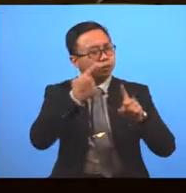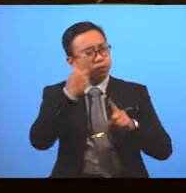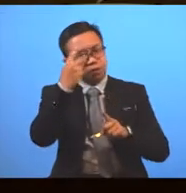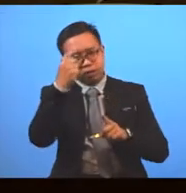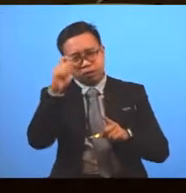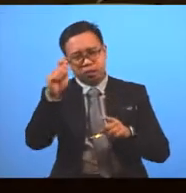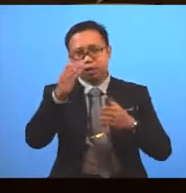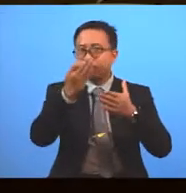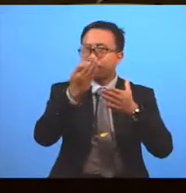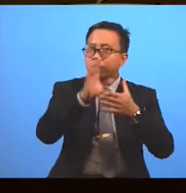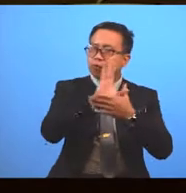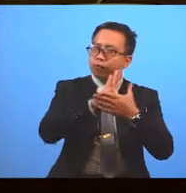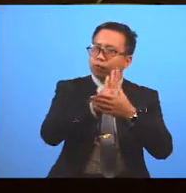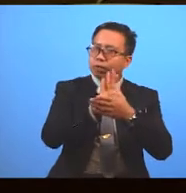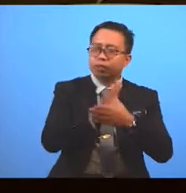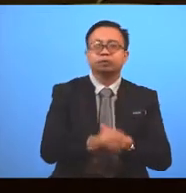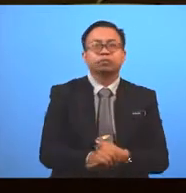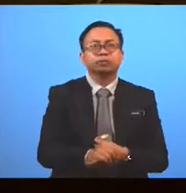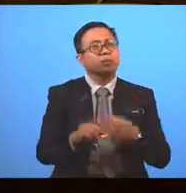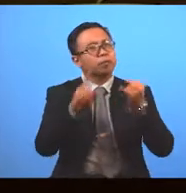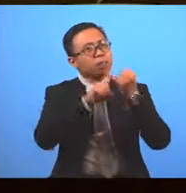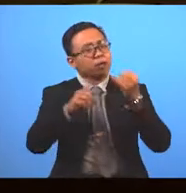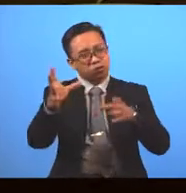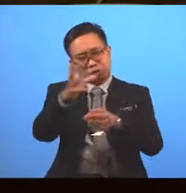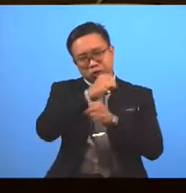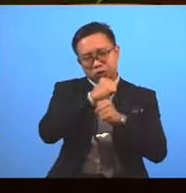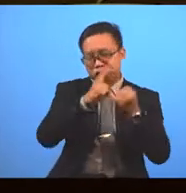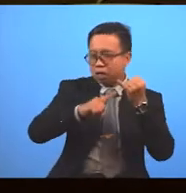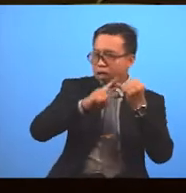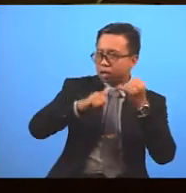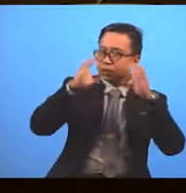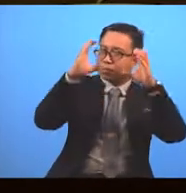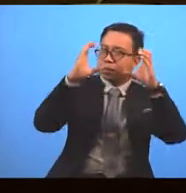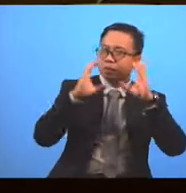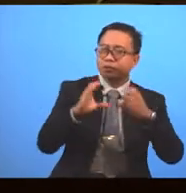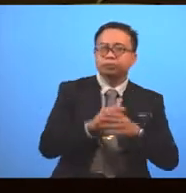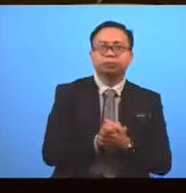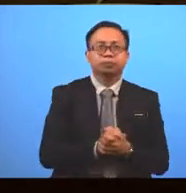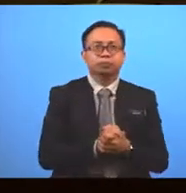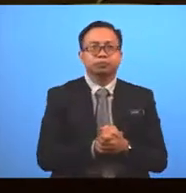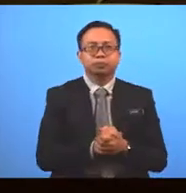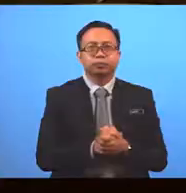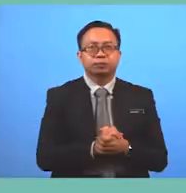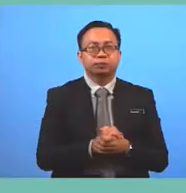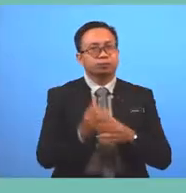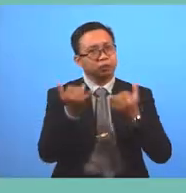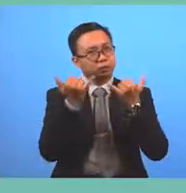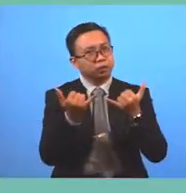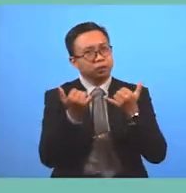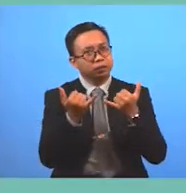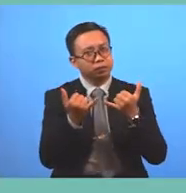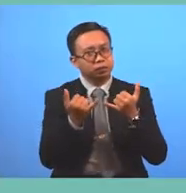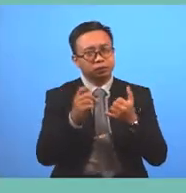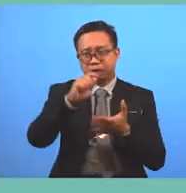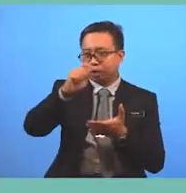The conclusion is usually the last paragraph of a film review Here, the